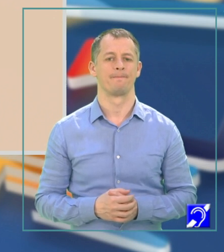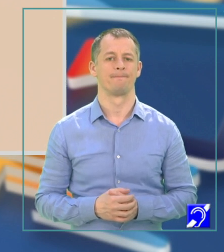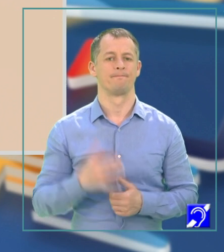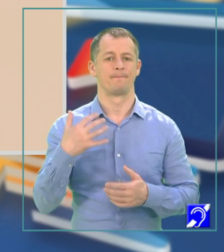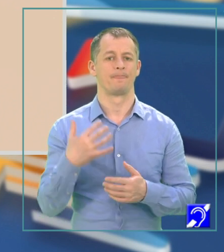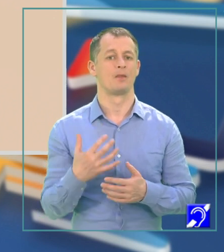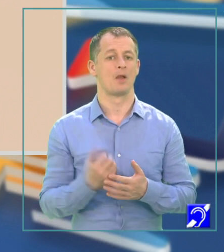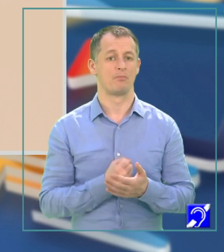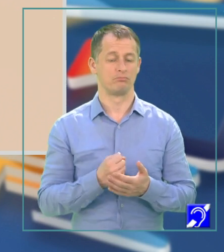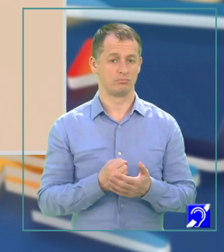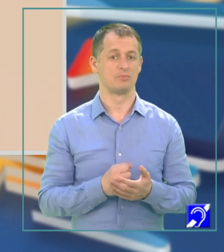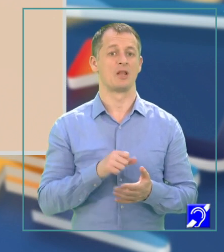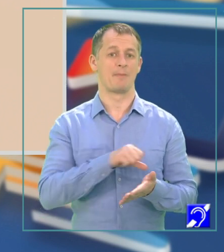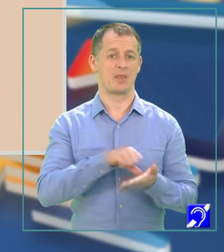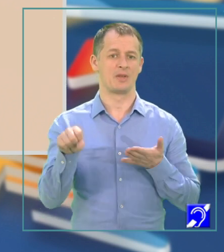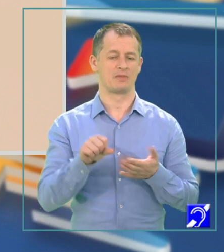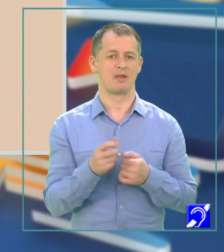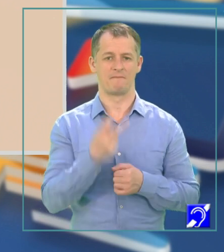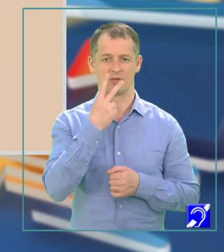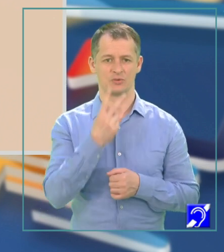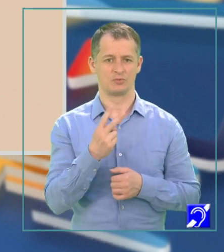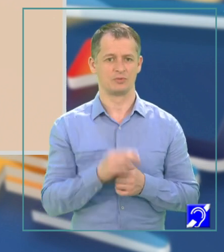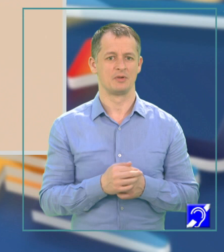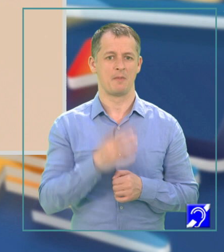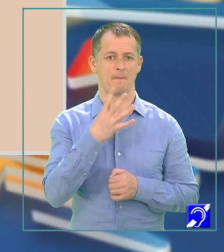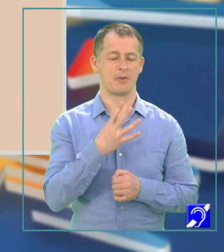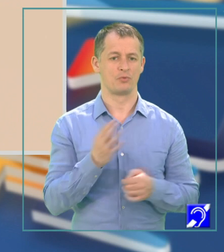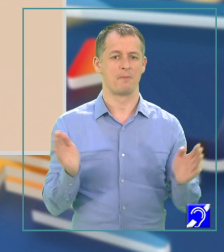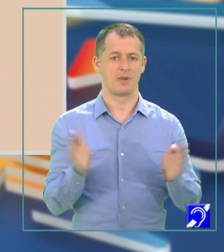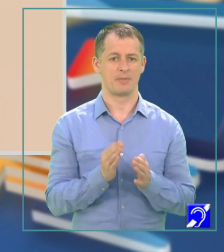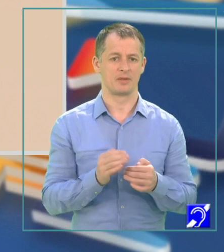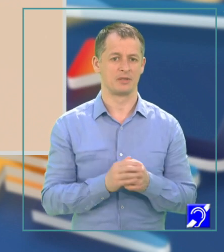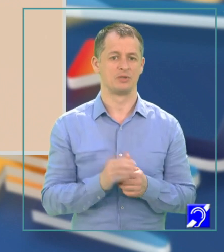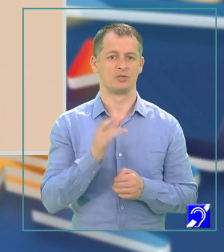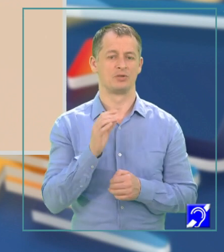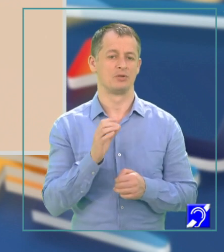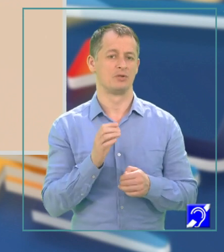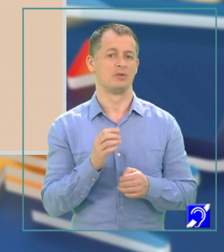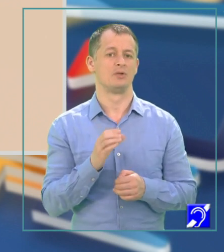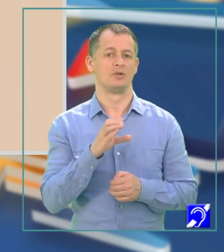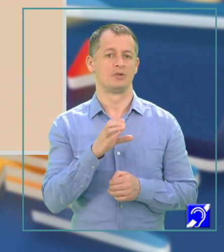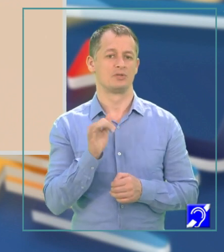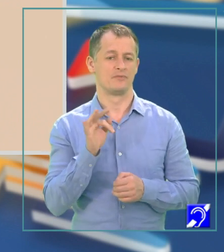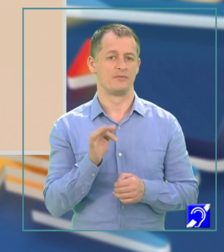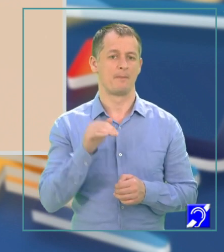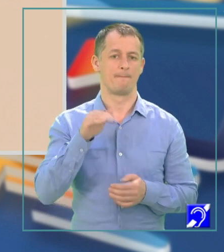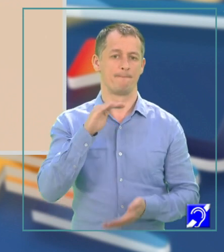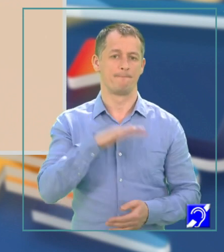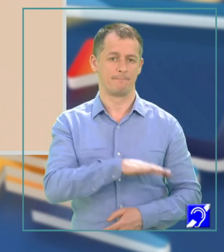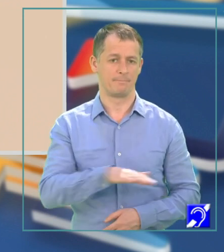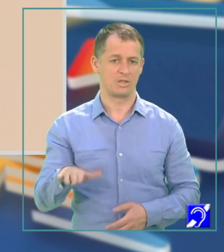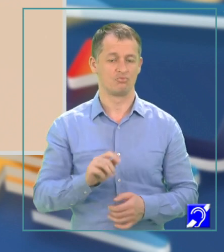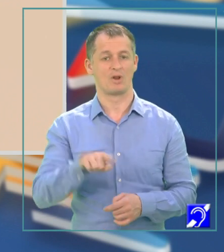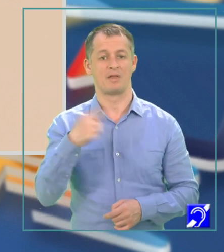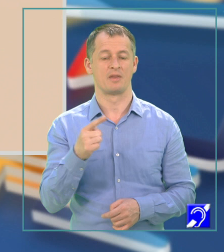am eliminat-o, am constatat că 4 este mai mică decât cif min și am reținut-o, cealaltă nu mai este, s-a